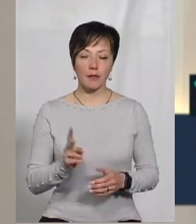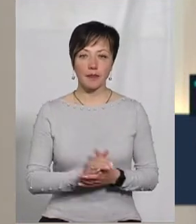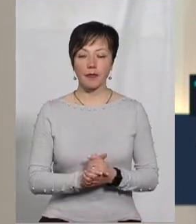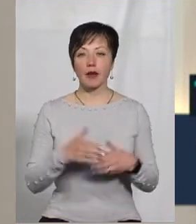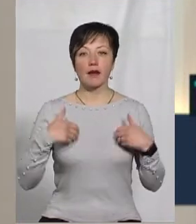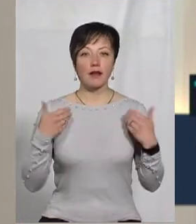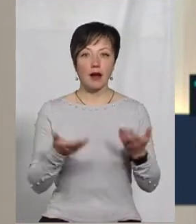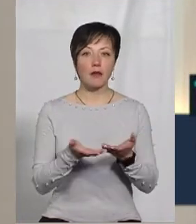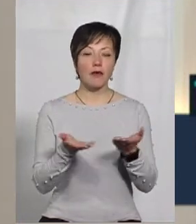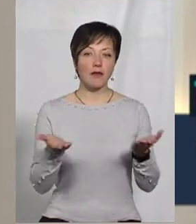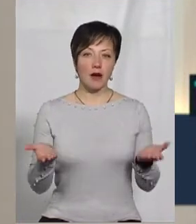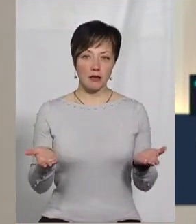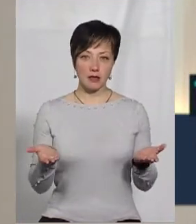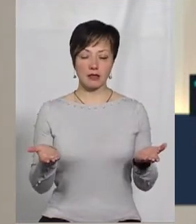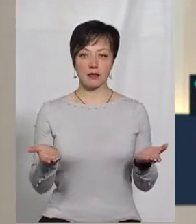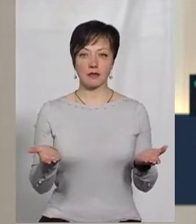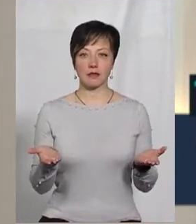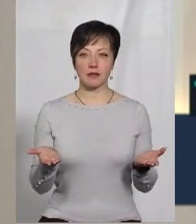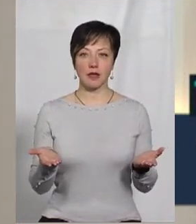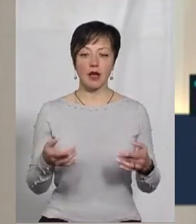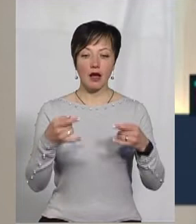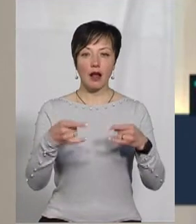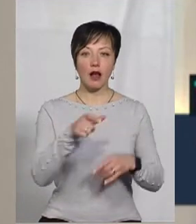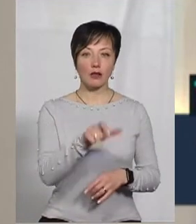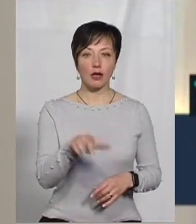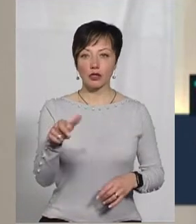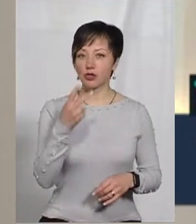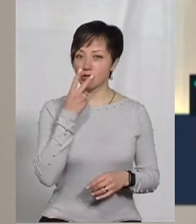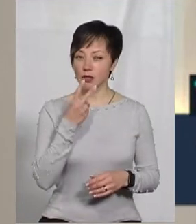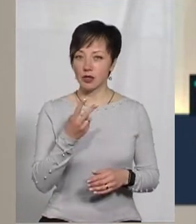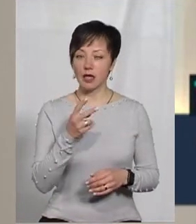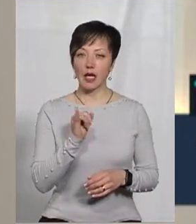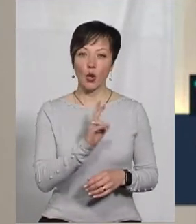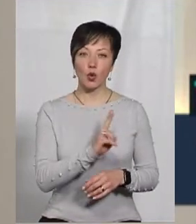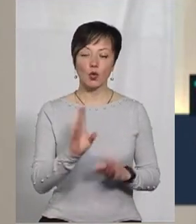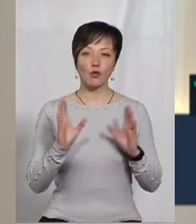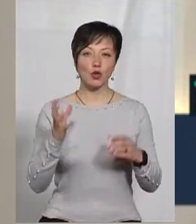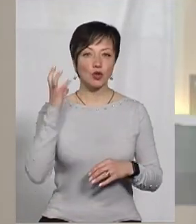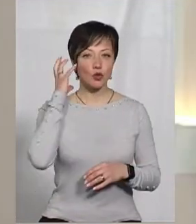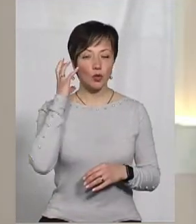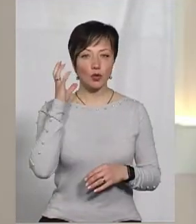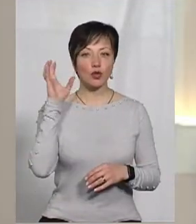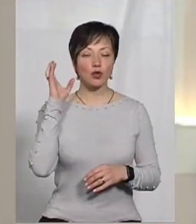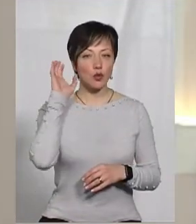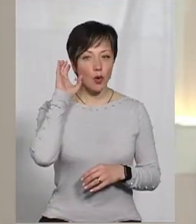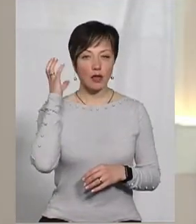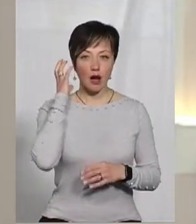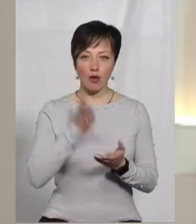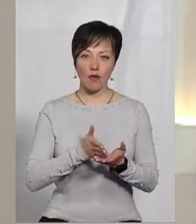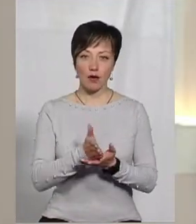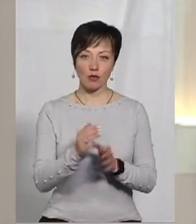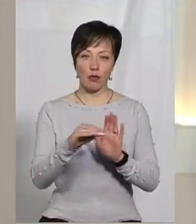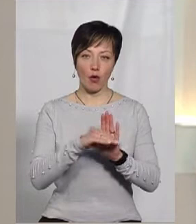Рибак. Ми вітаємо вас, глядачі, і ті, хто буде слухати радіоверсію